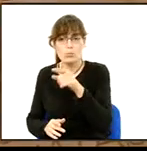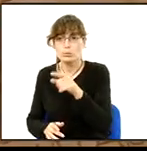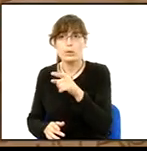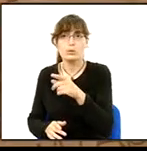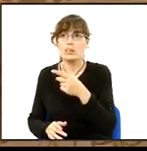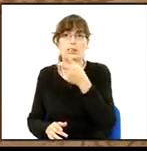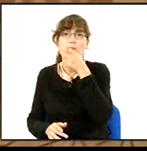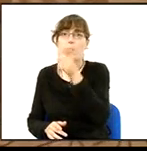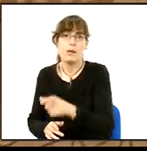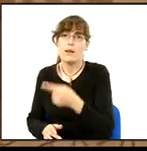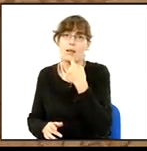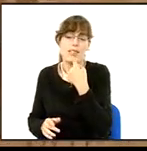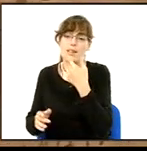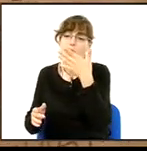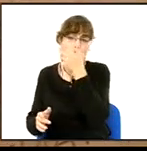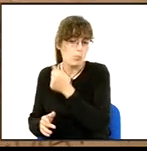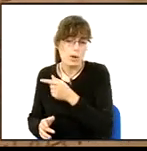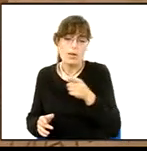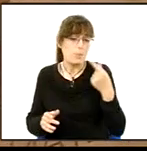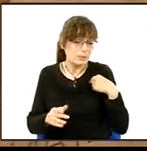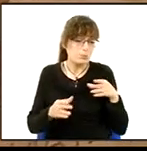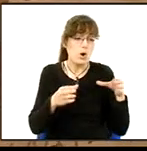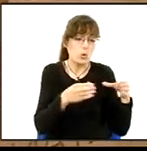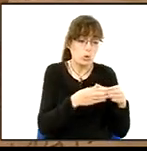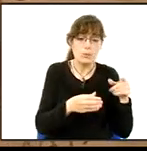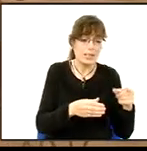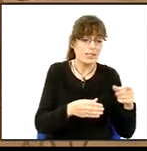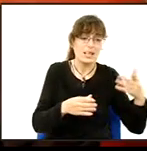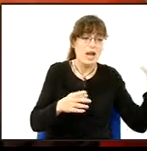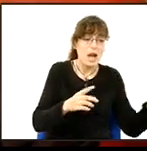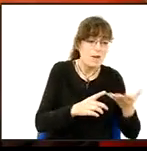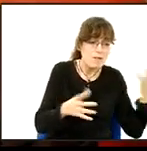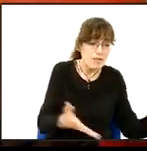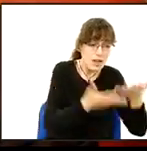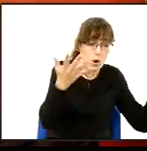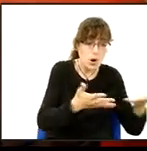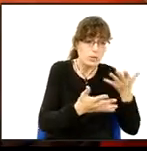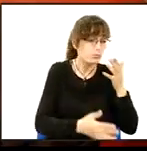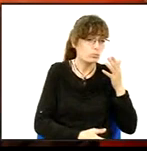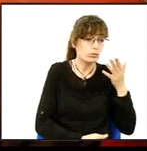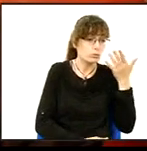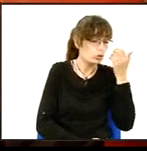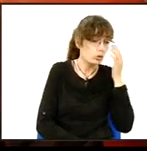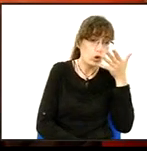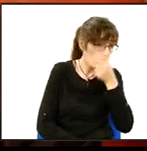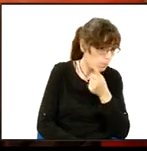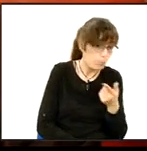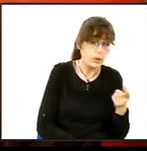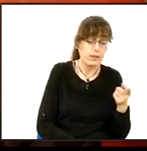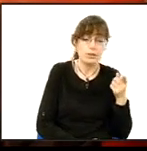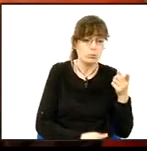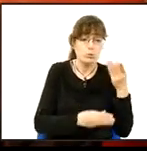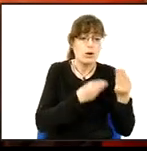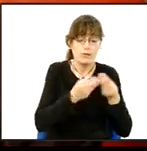'aquests regidors ni d'aquest grup. Vostè en complet. Aquest grup no és violent. No pot actuar així en un grup que